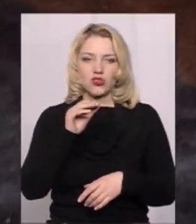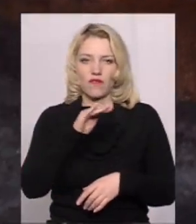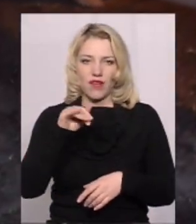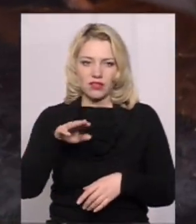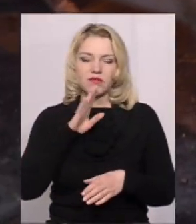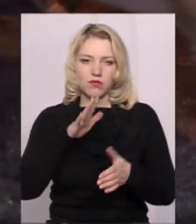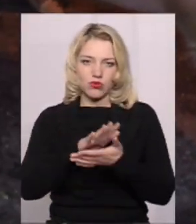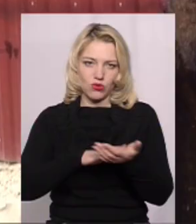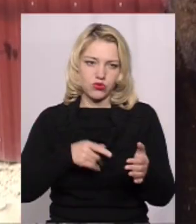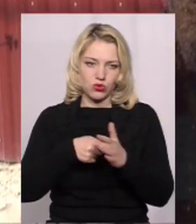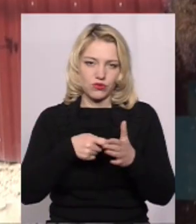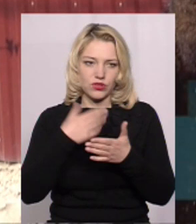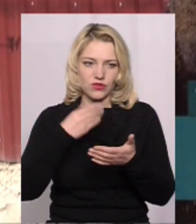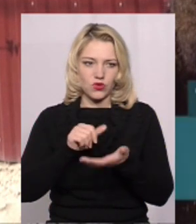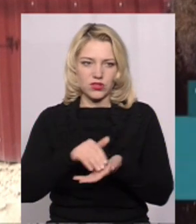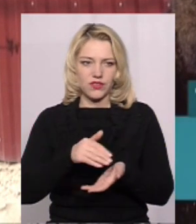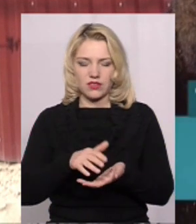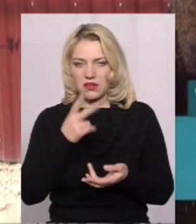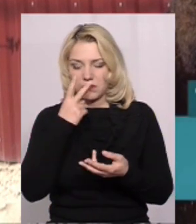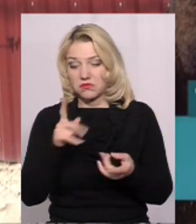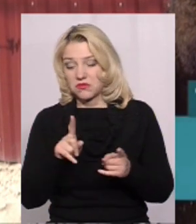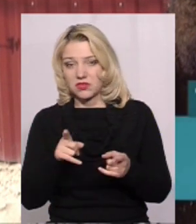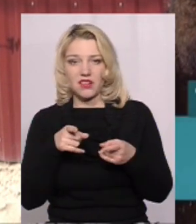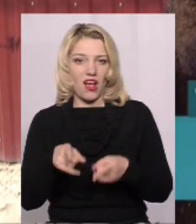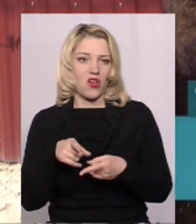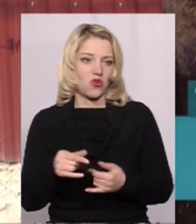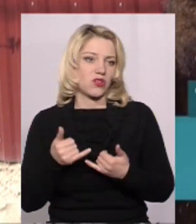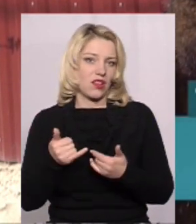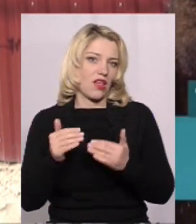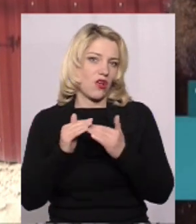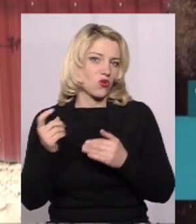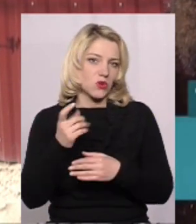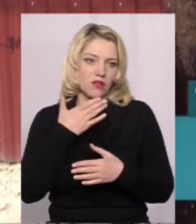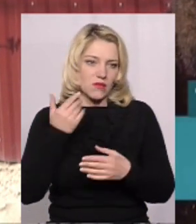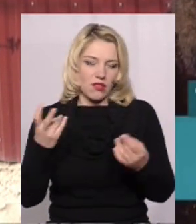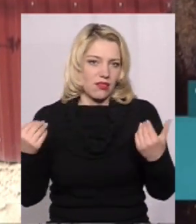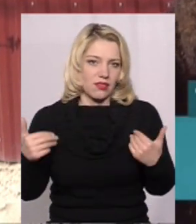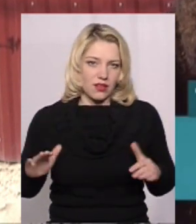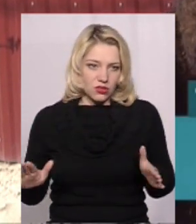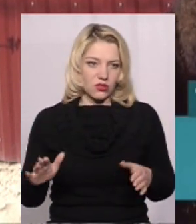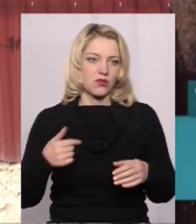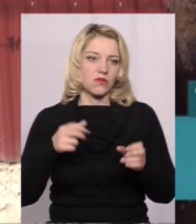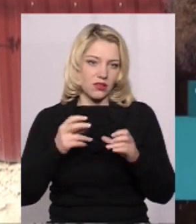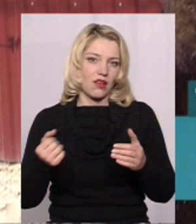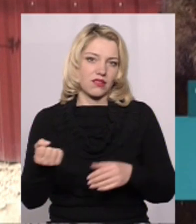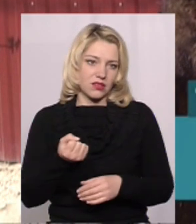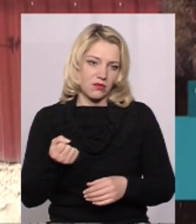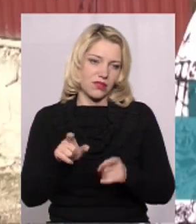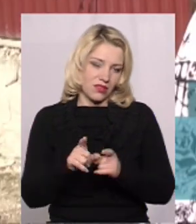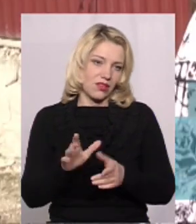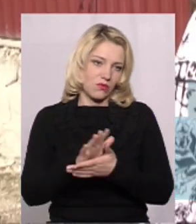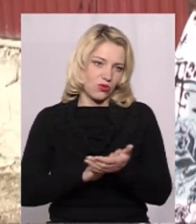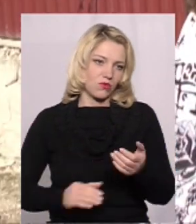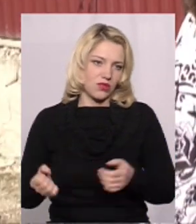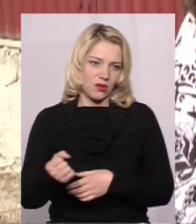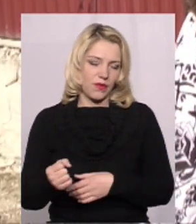продовжує годувати свиню вдома Ніби загрози для господарства немає, нас ніхто не трогає і ми собі як тримали, так і тримаємо